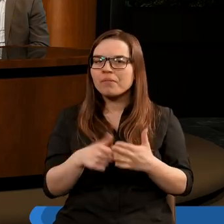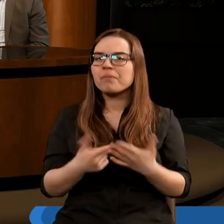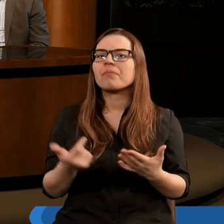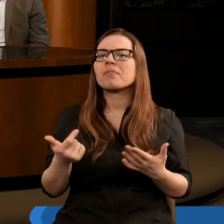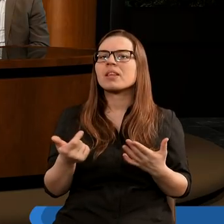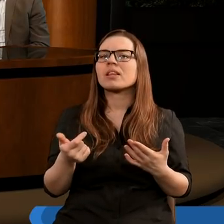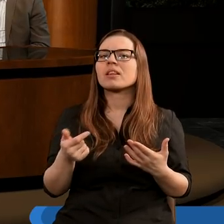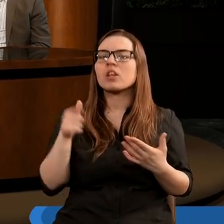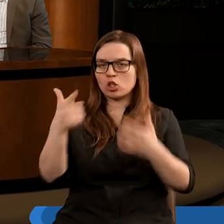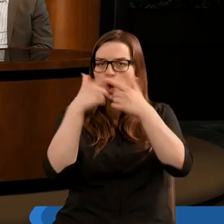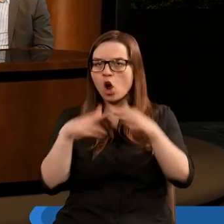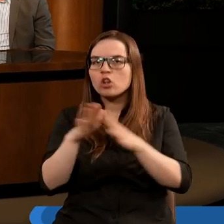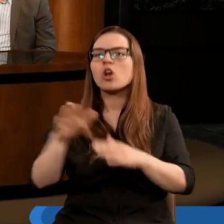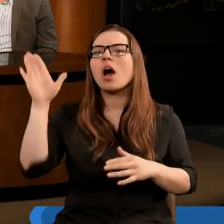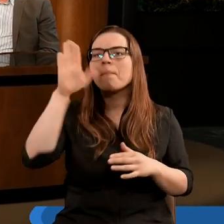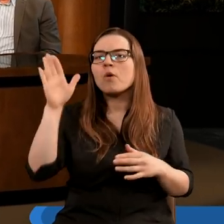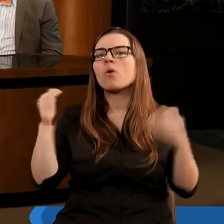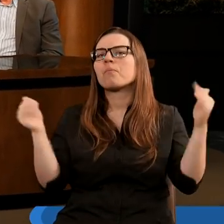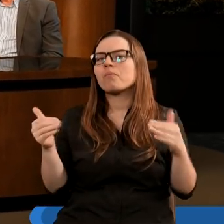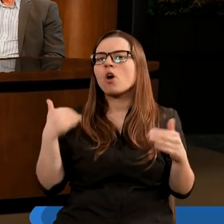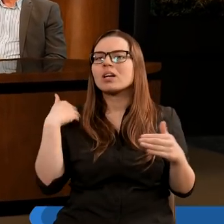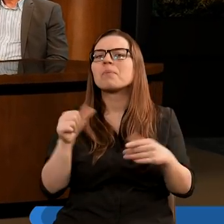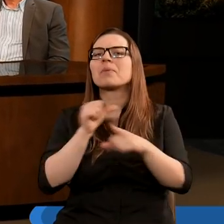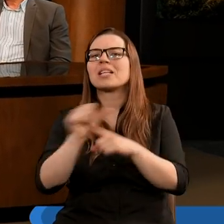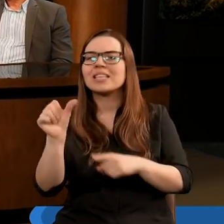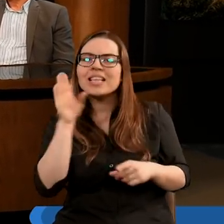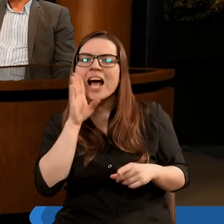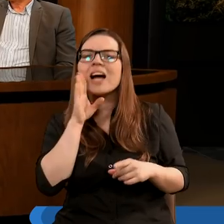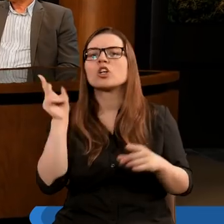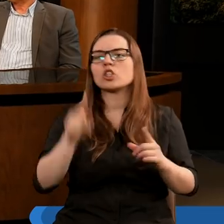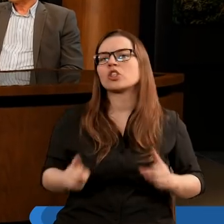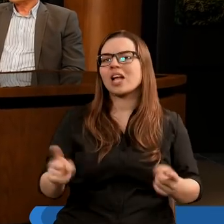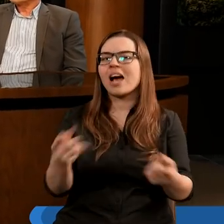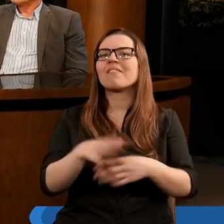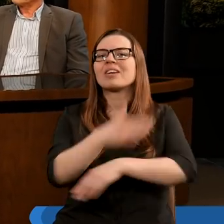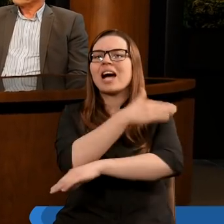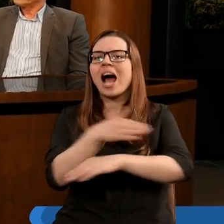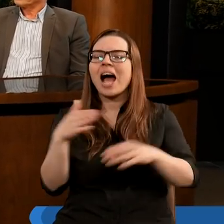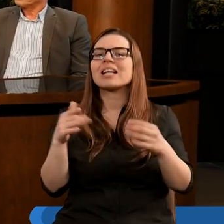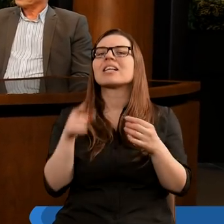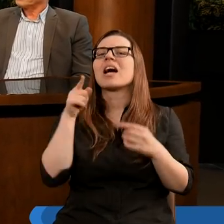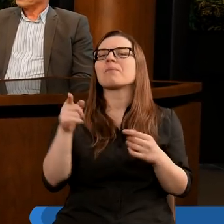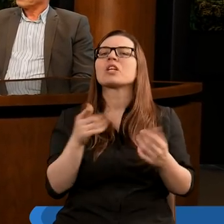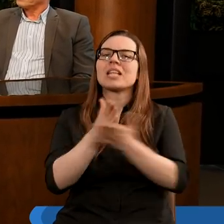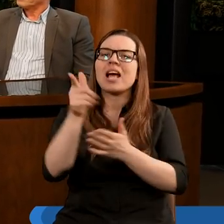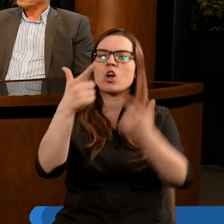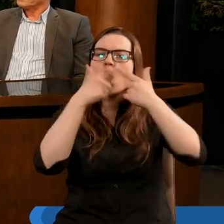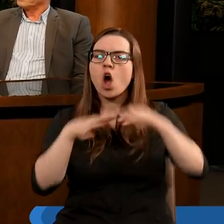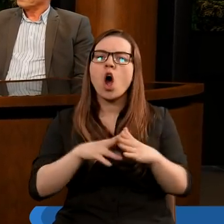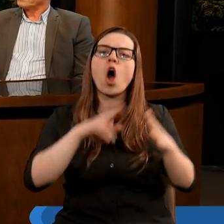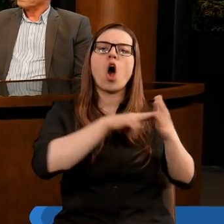jest częścią tego kościoła Bożego. Ale może być tak, że działa w granicach wytyczonych przez ten kościół